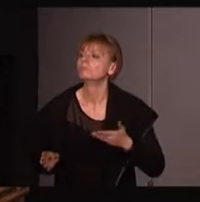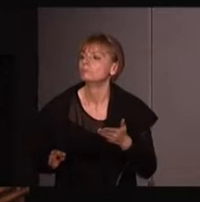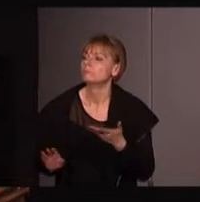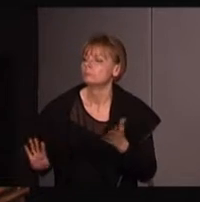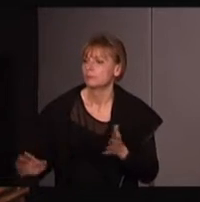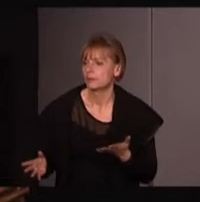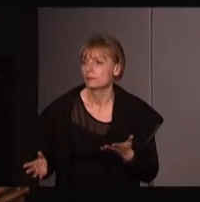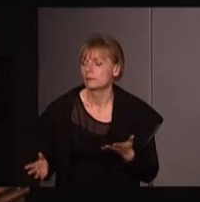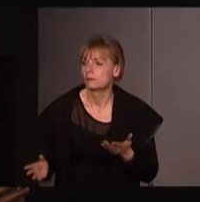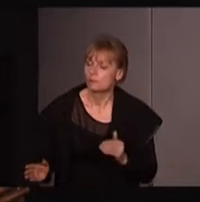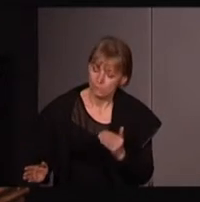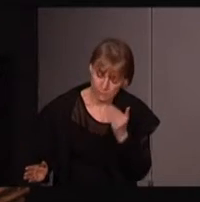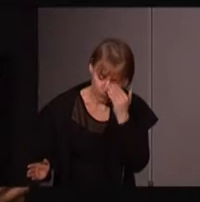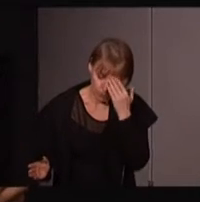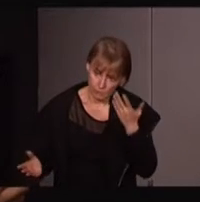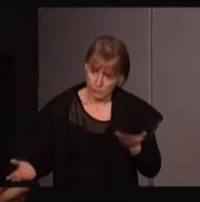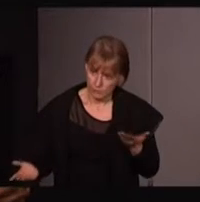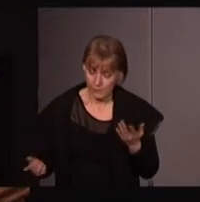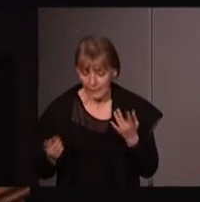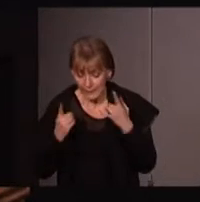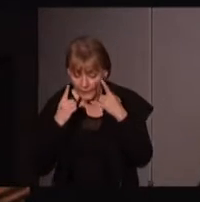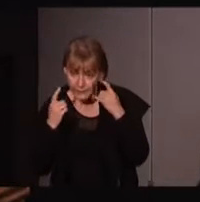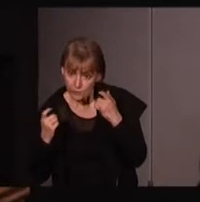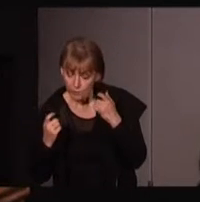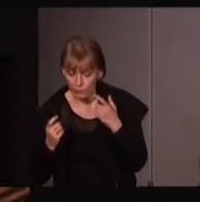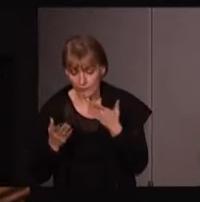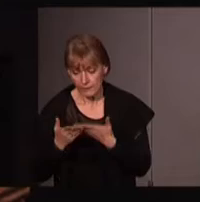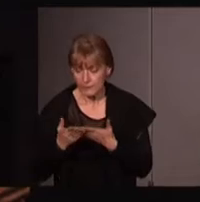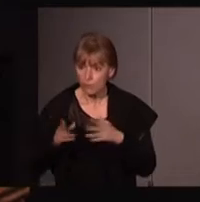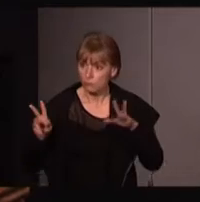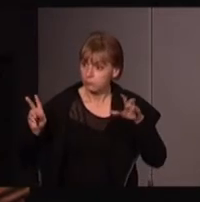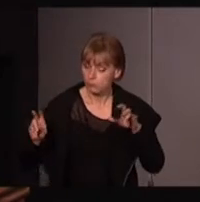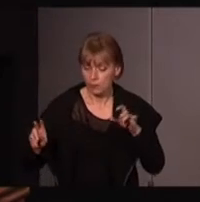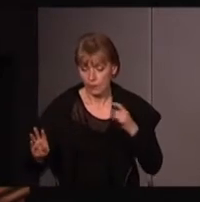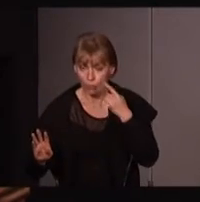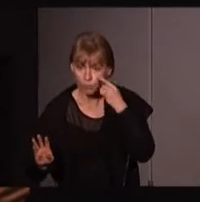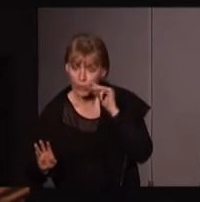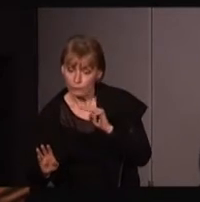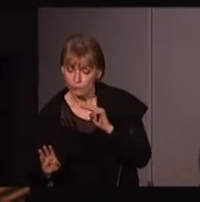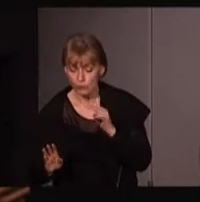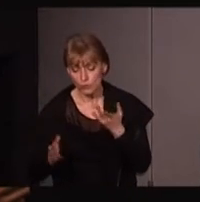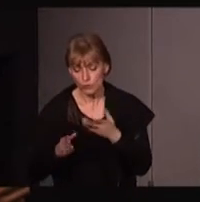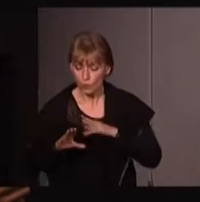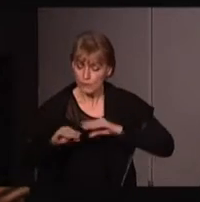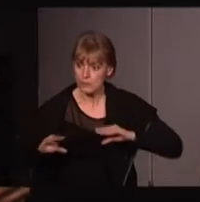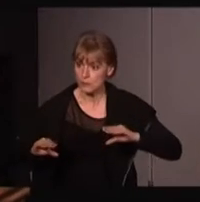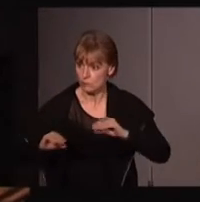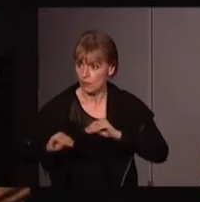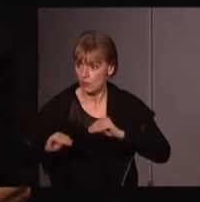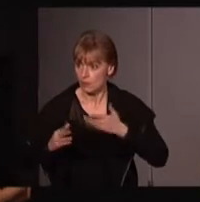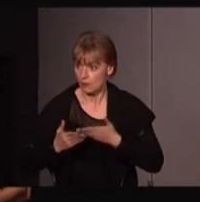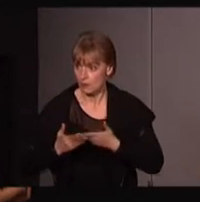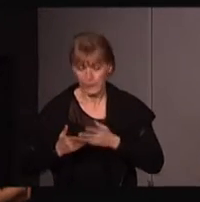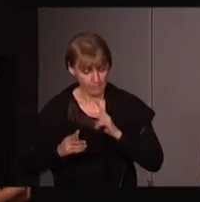ou certaines d'entre vous, ce qui s'appelle la théorie du point de vue situé, qui est une grande théorie de philosophie des sciences féministes qui a été élaborée